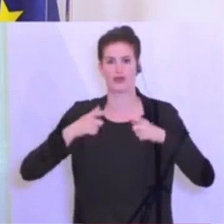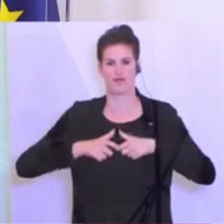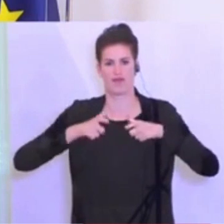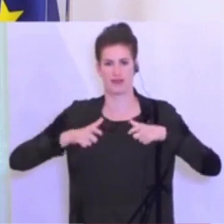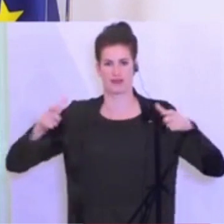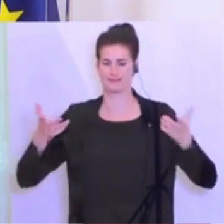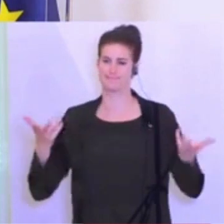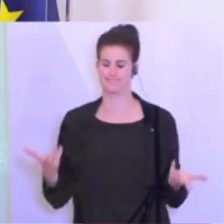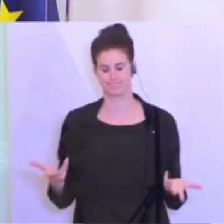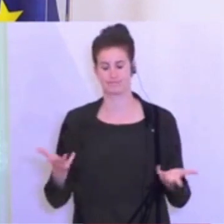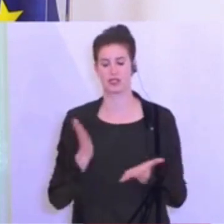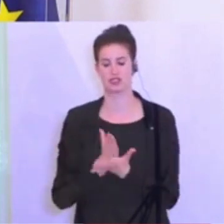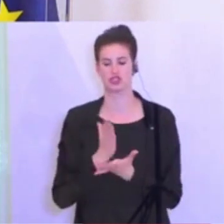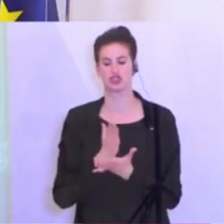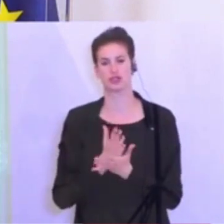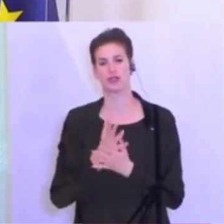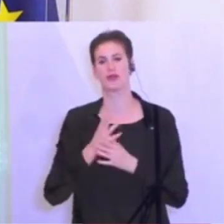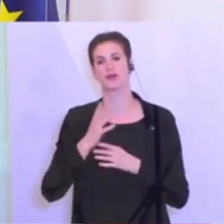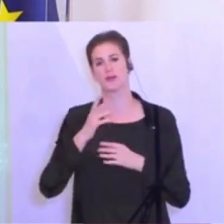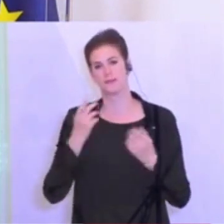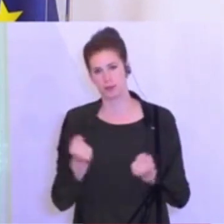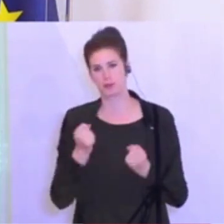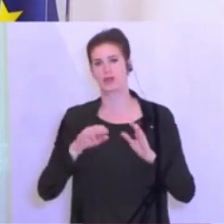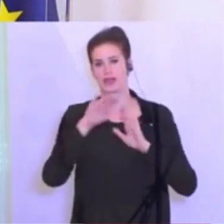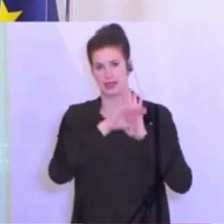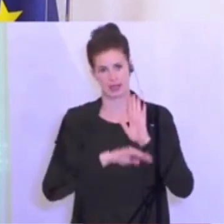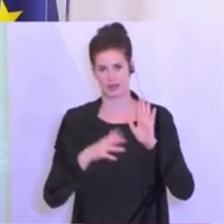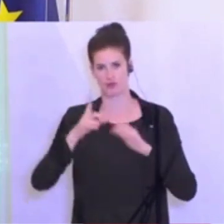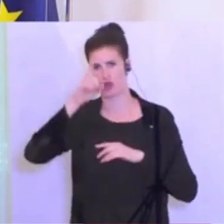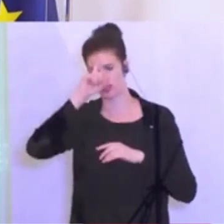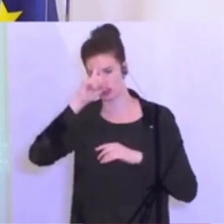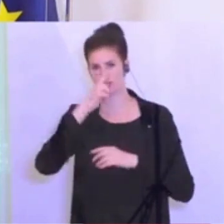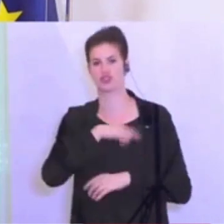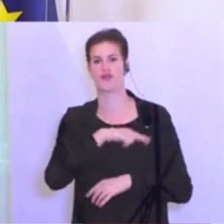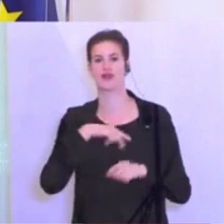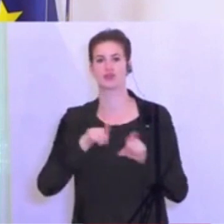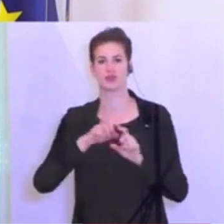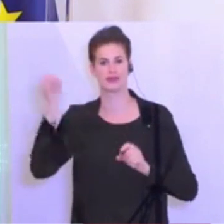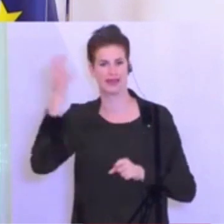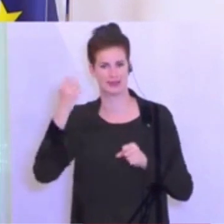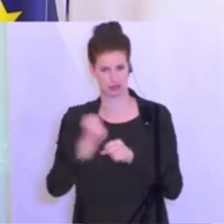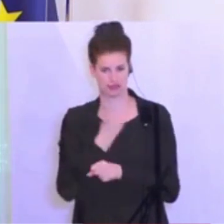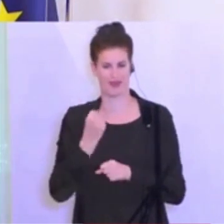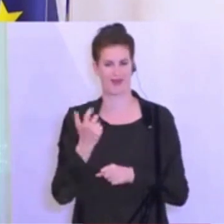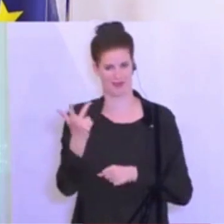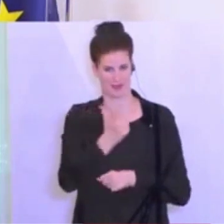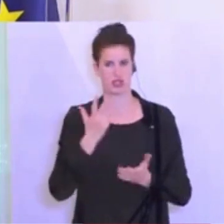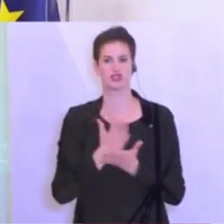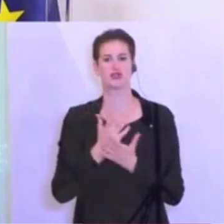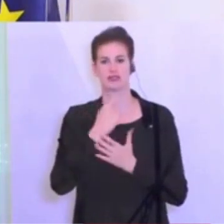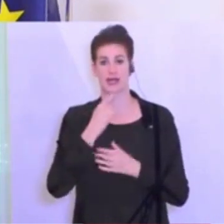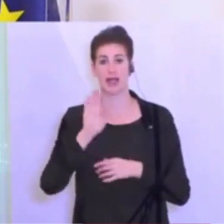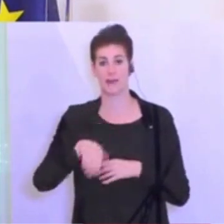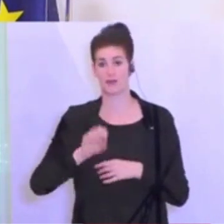bereits Regelungen akkordiert mit Deutschland, der Schweiz und Lichtenstein, nämlich dass ab 15. Juni die Grenzen